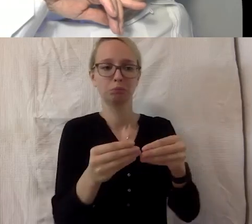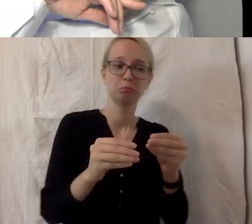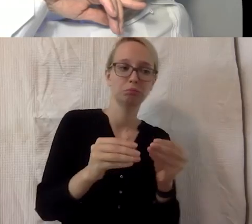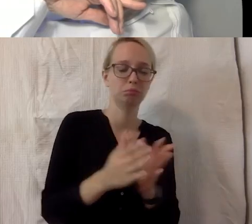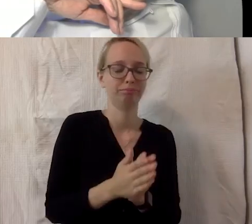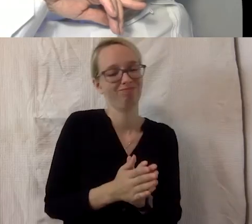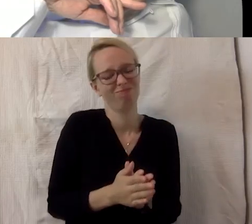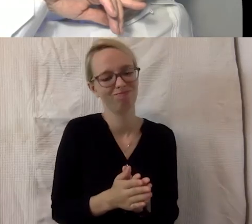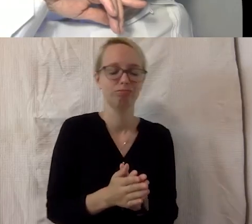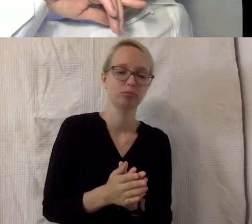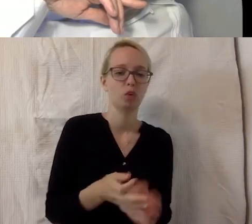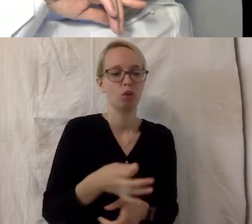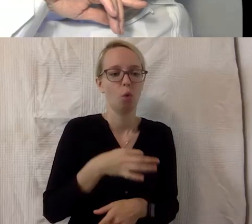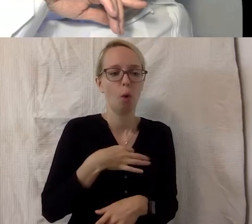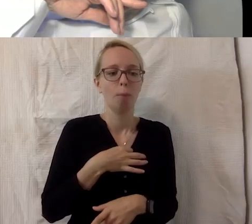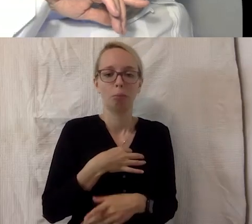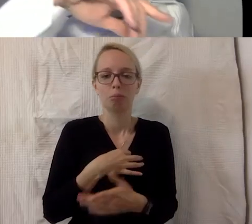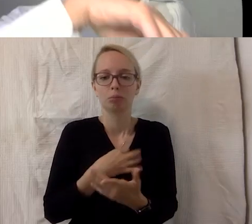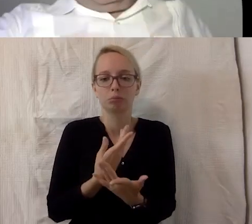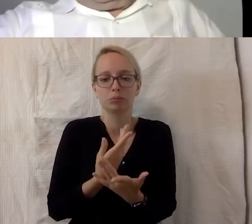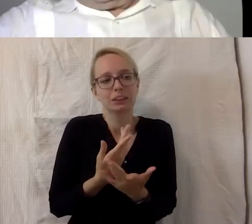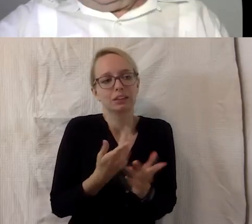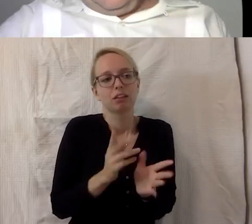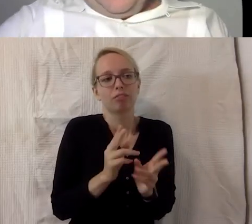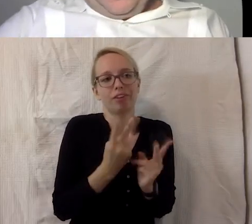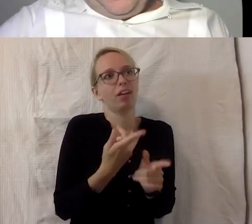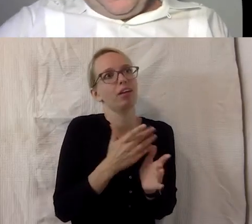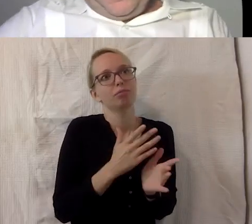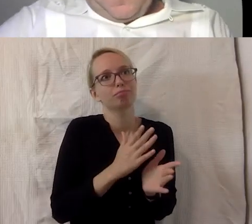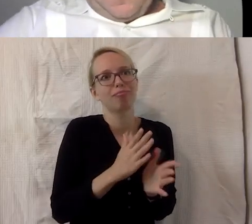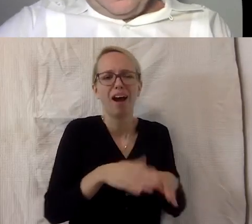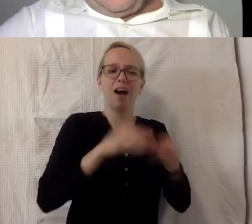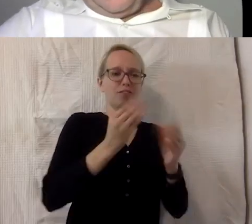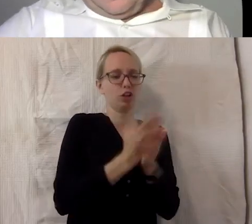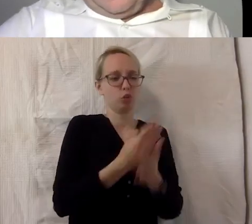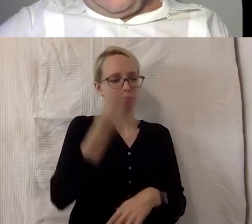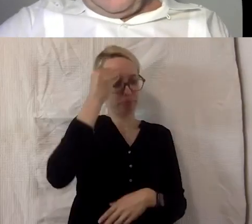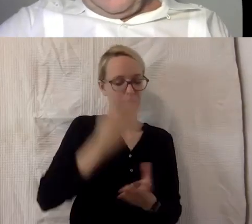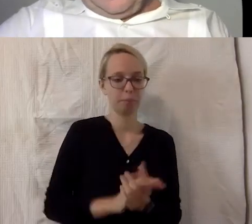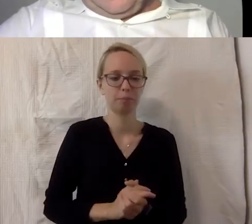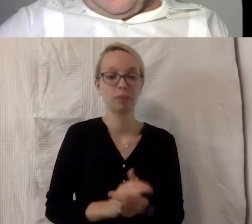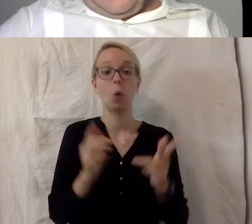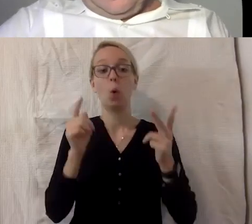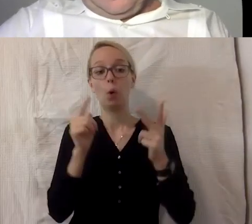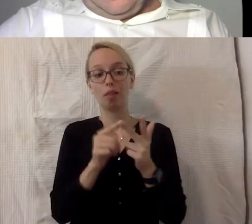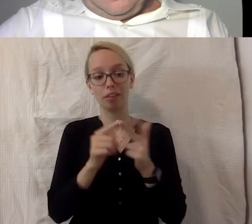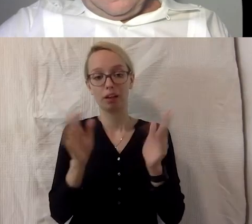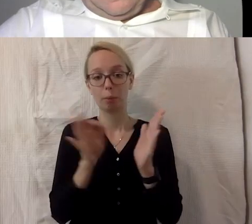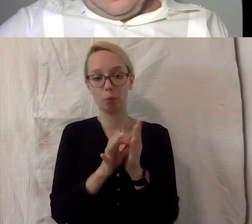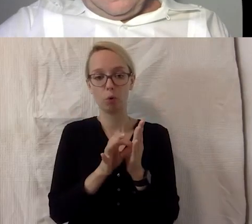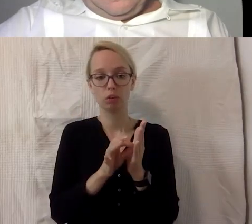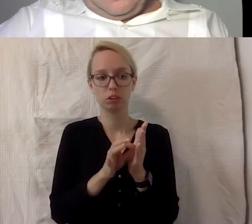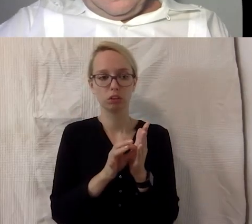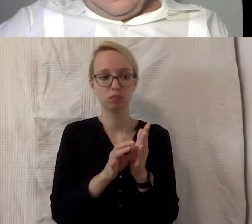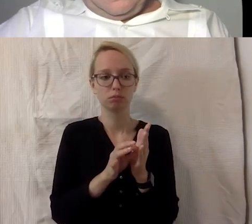hingebaut werden. Und genau, und die andere Dimension noch, die ich vielleicht auch noch kurz erwähnen will, neben der Verfügbarkeit von Geräten ist